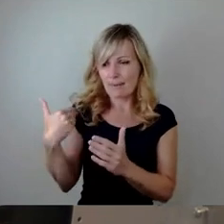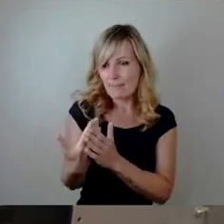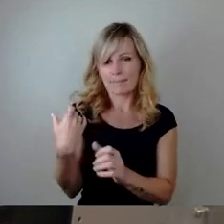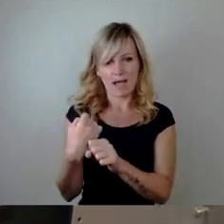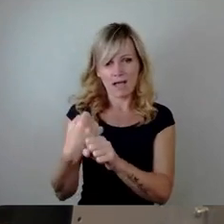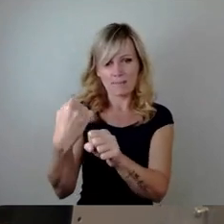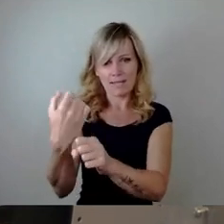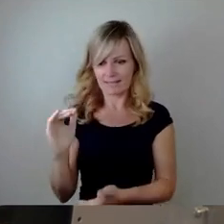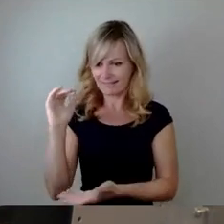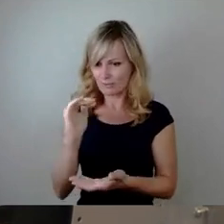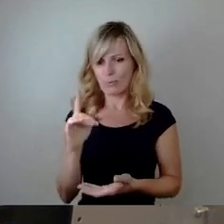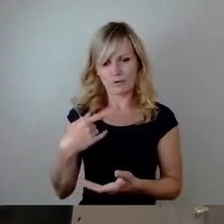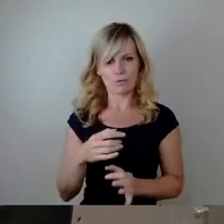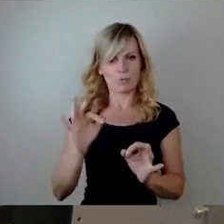leben.